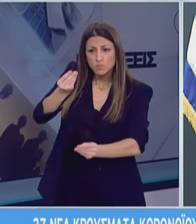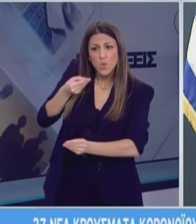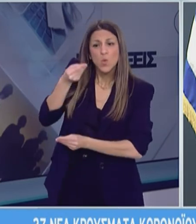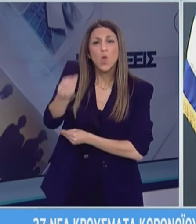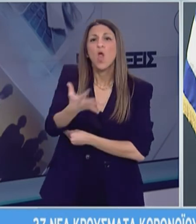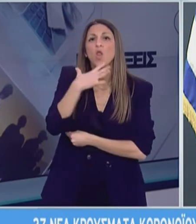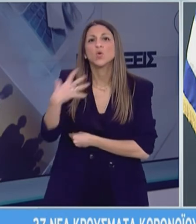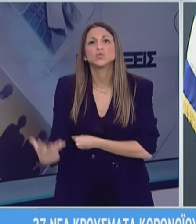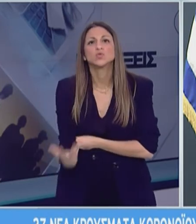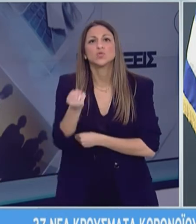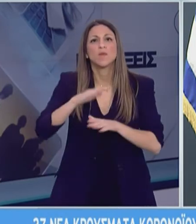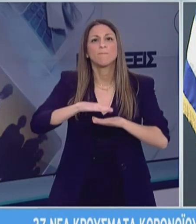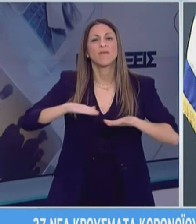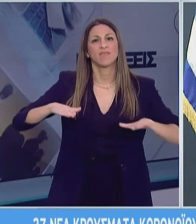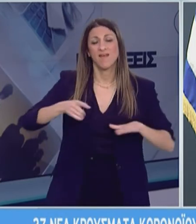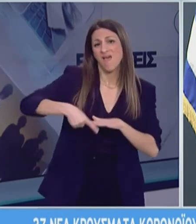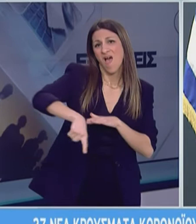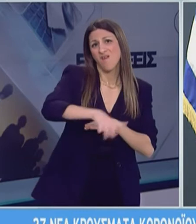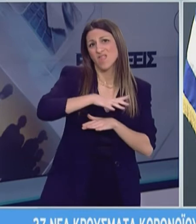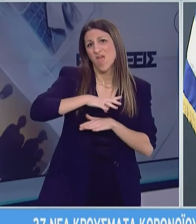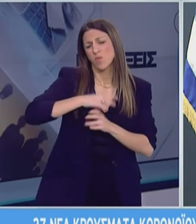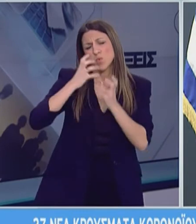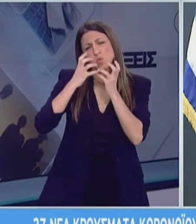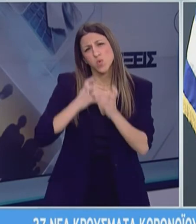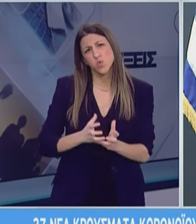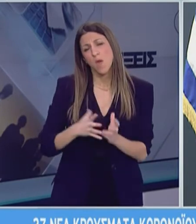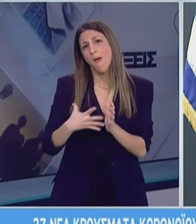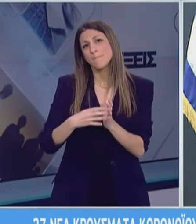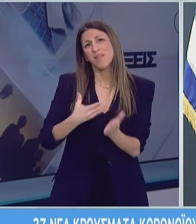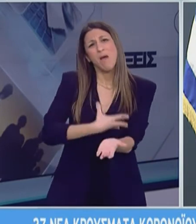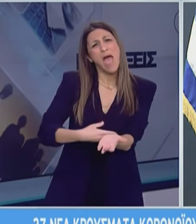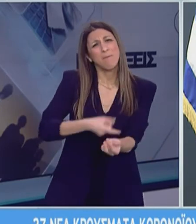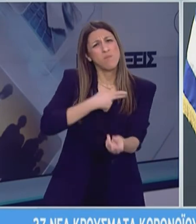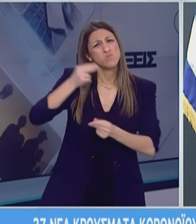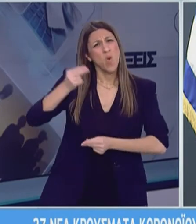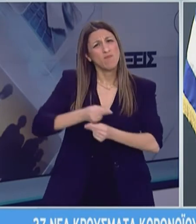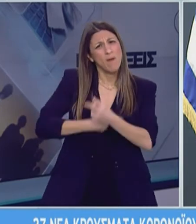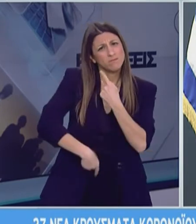παιδιά και συνανθρώπους μας που πάσουν από πολύ σοβαρά νοσήματα όπως οι αιματολογικές κακοήθειες.